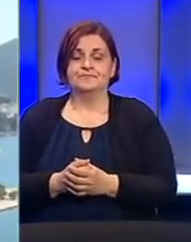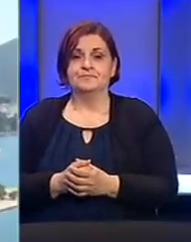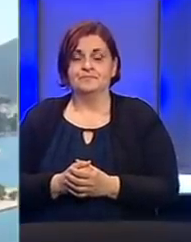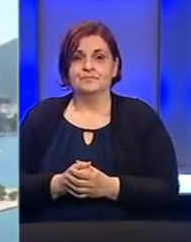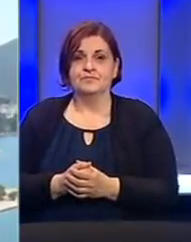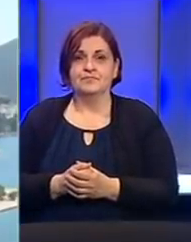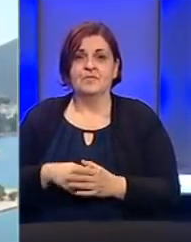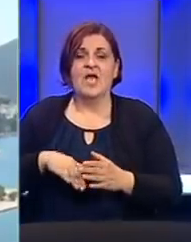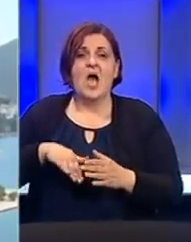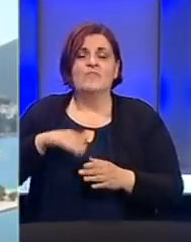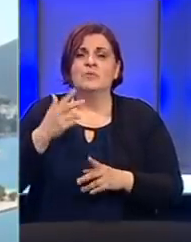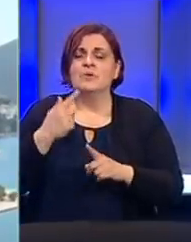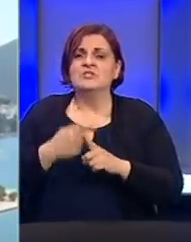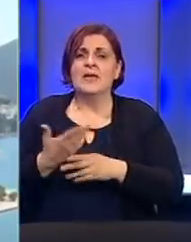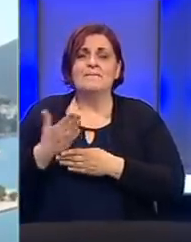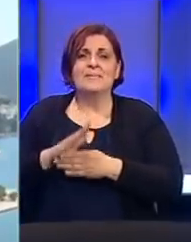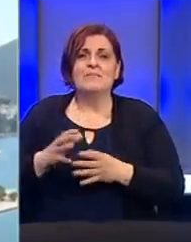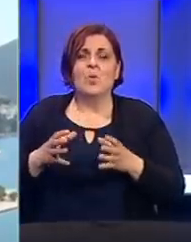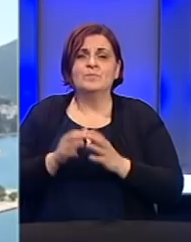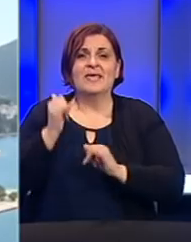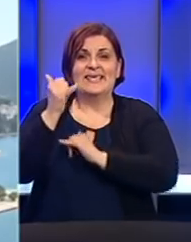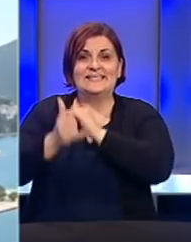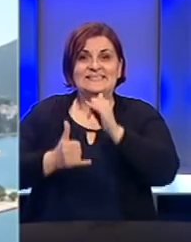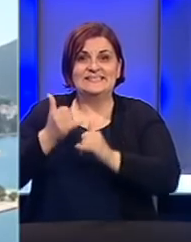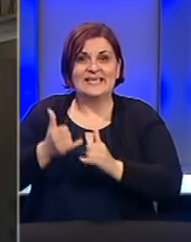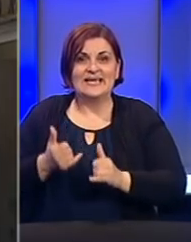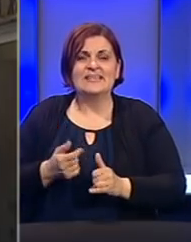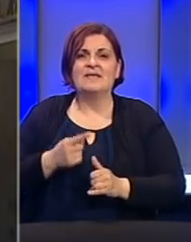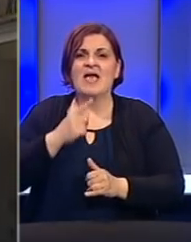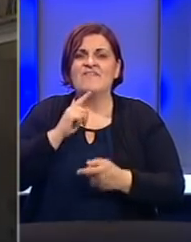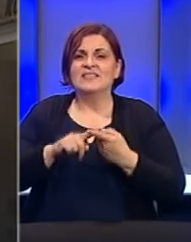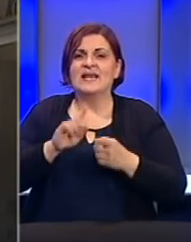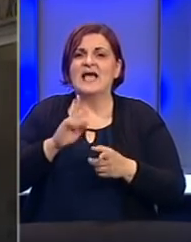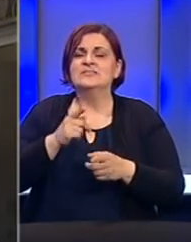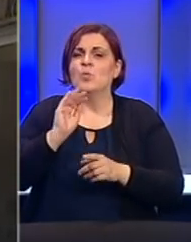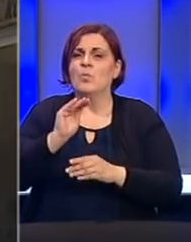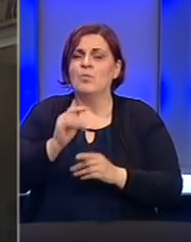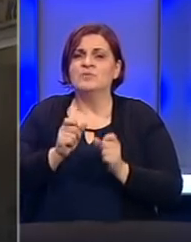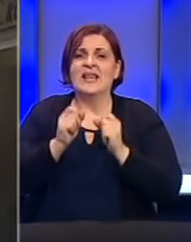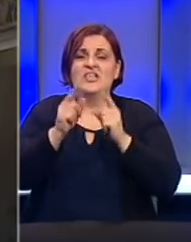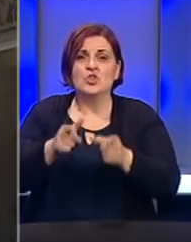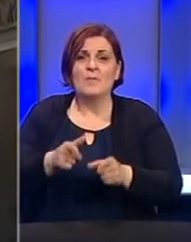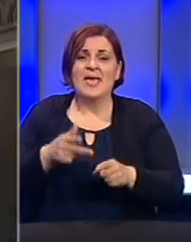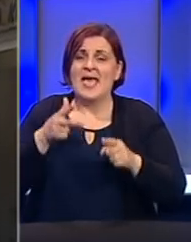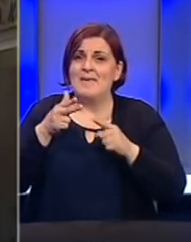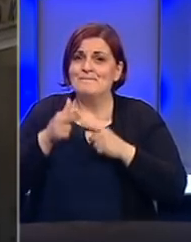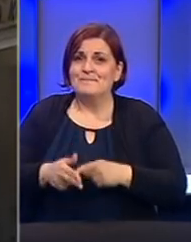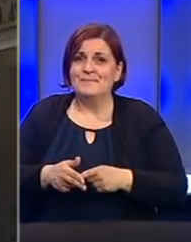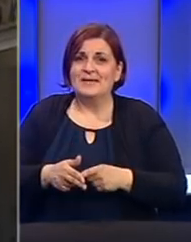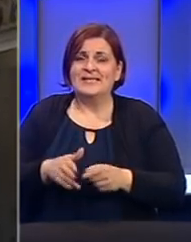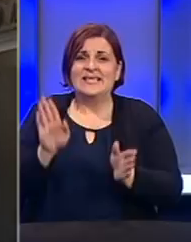U više su navrata predstavnici udruge za turizam pri gospodarskoj komori federacije uputili dopise da se prestane sa